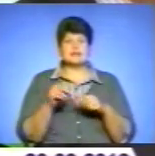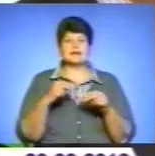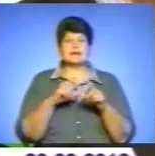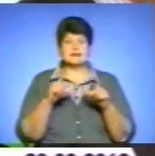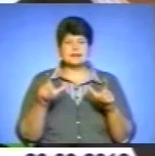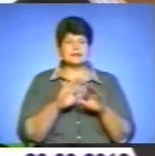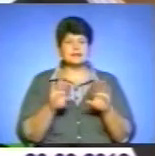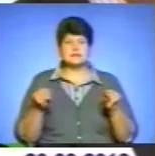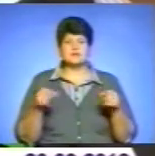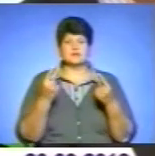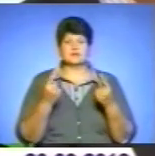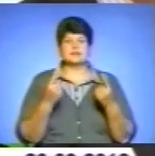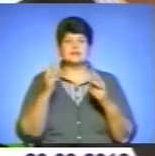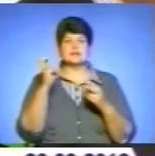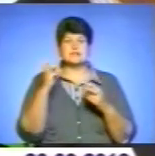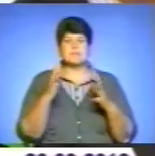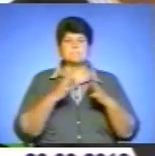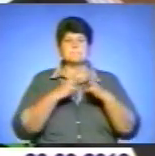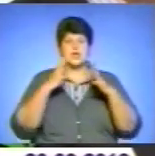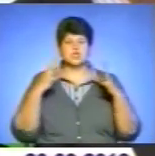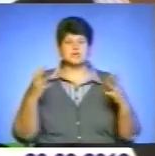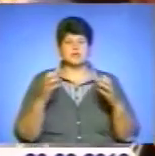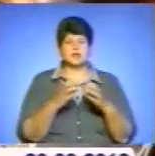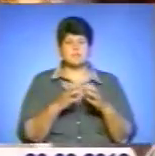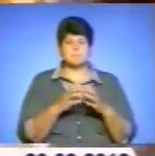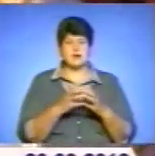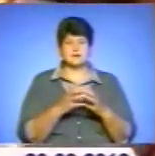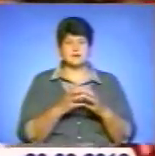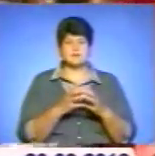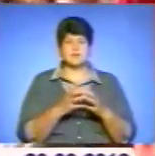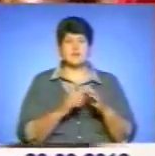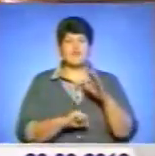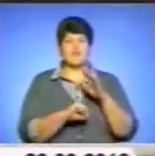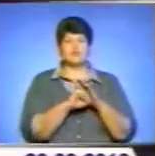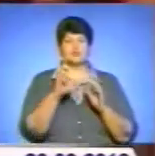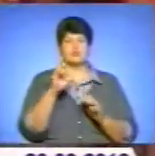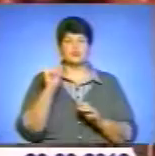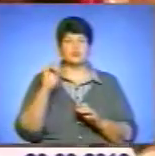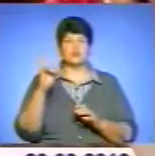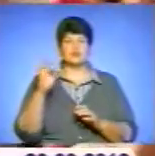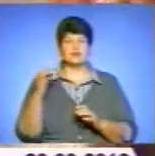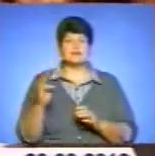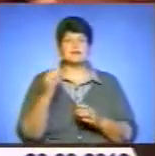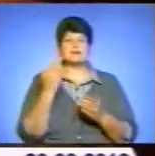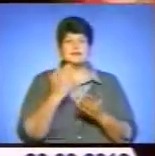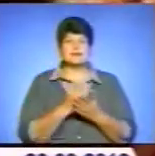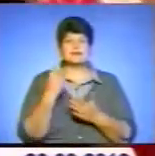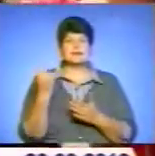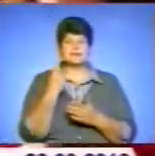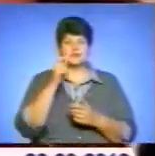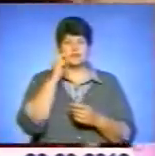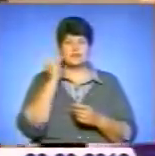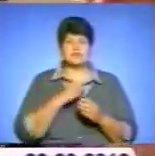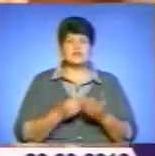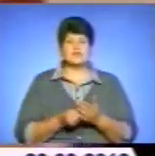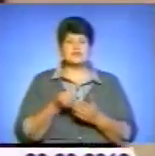великі компанії. Це створює малий і середній бізнес. Фонд «Буковина» на даний момент є єдиним в Україні, який фінансує